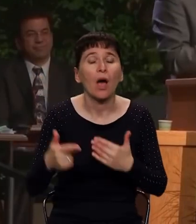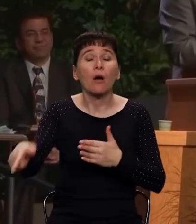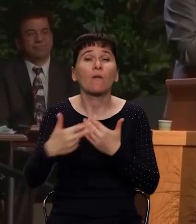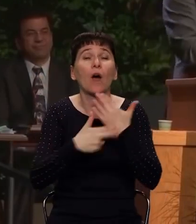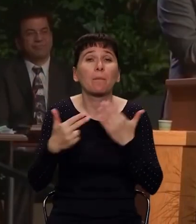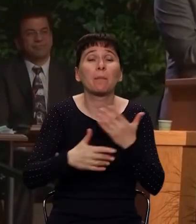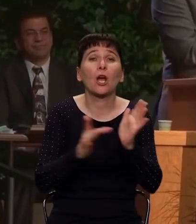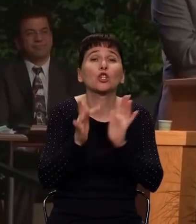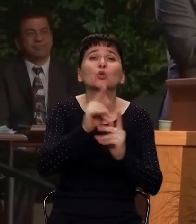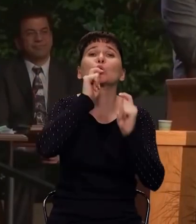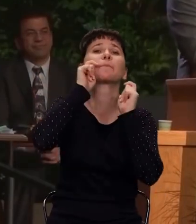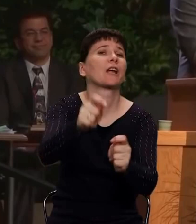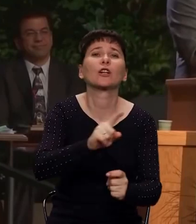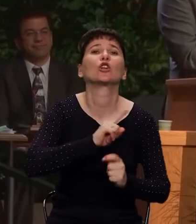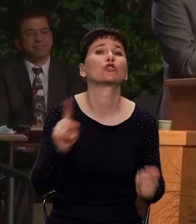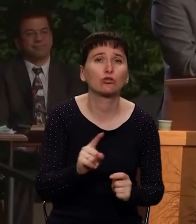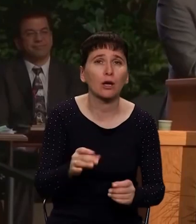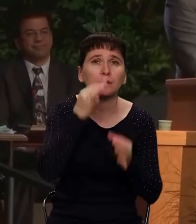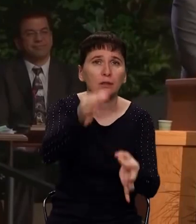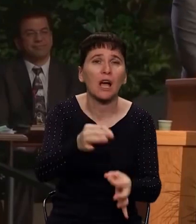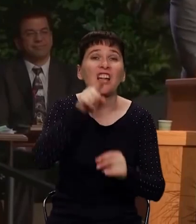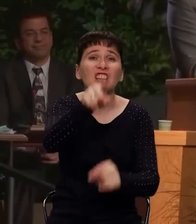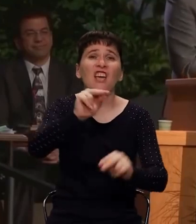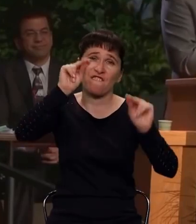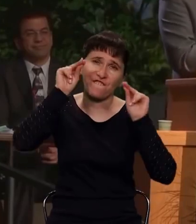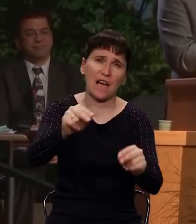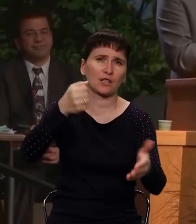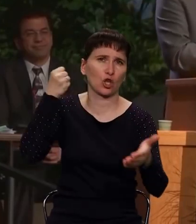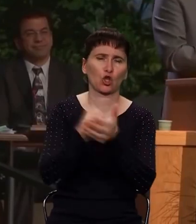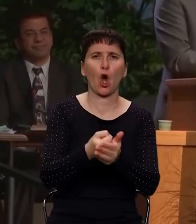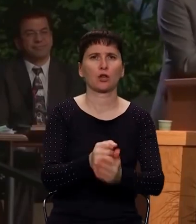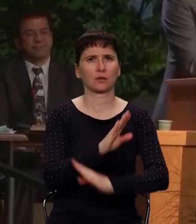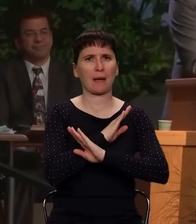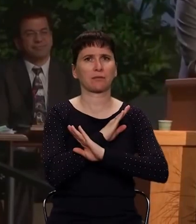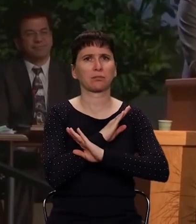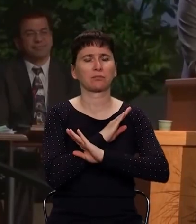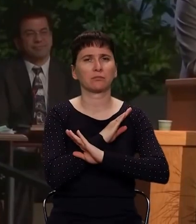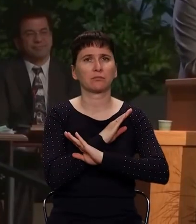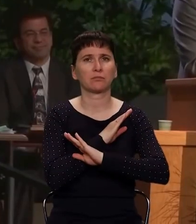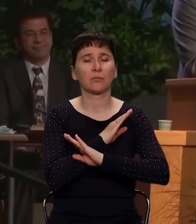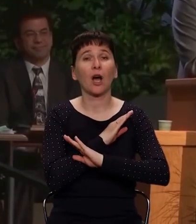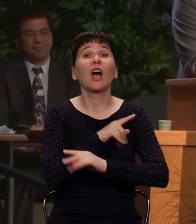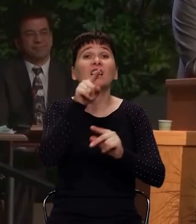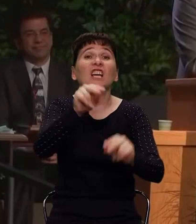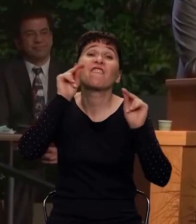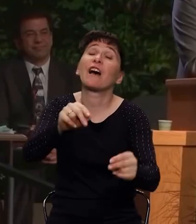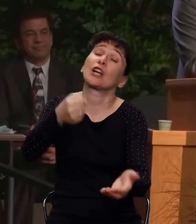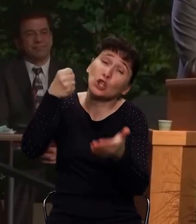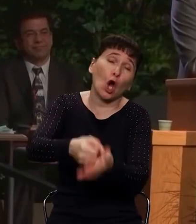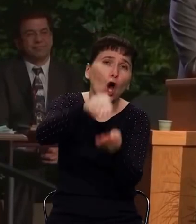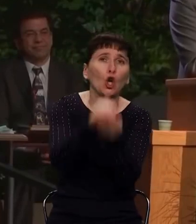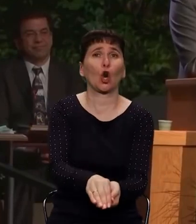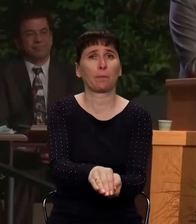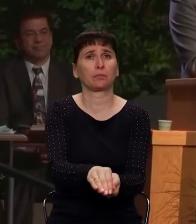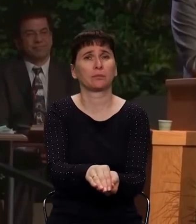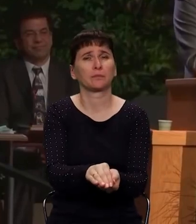послание к одной из церквей, Иисус обращается, говорит, а ты будь верен до смерти, в этом тексте, который мы прочитали с вами, в этом